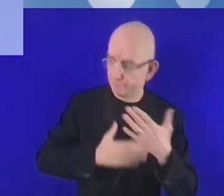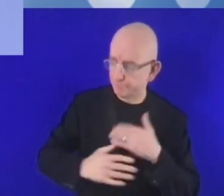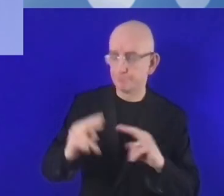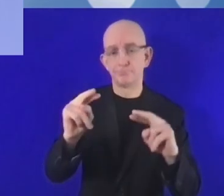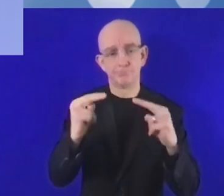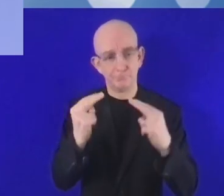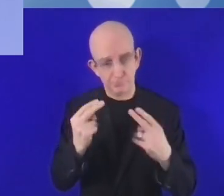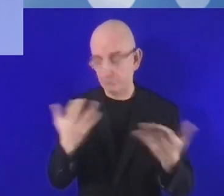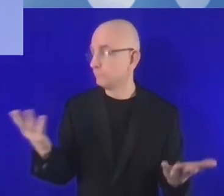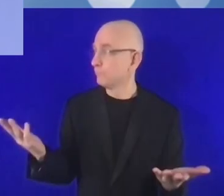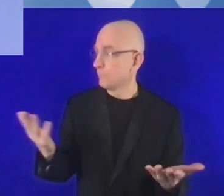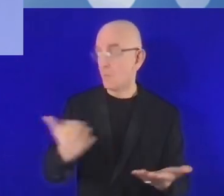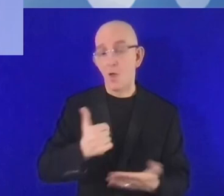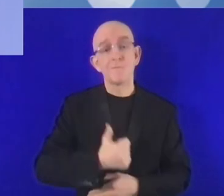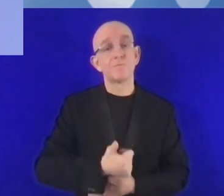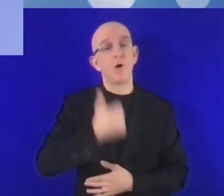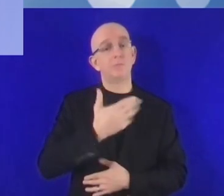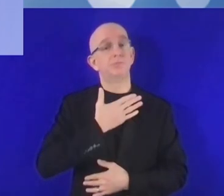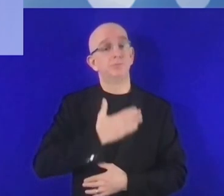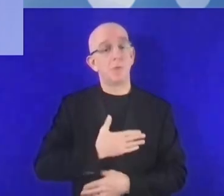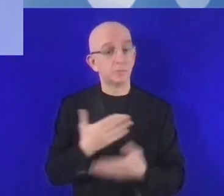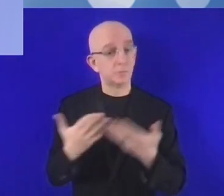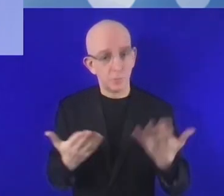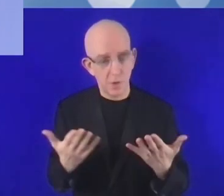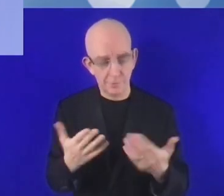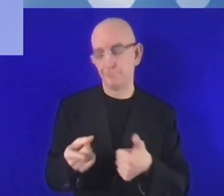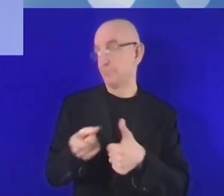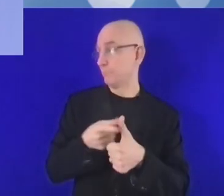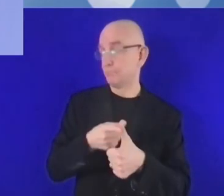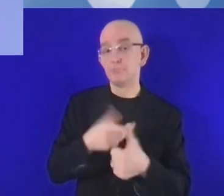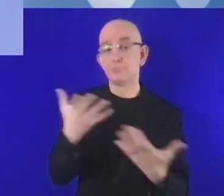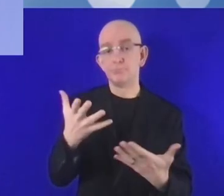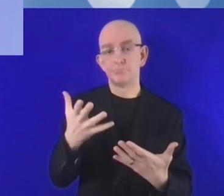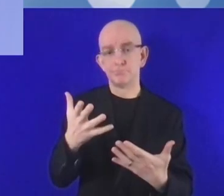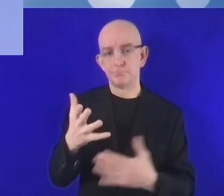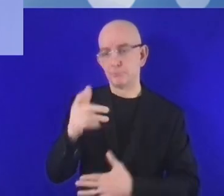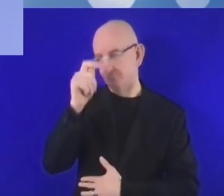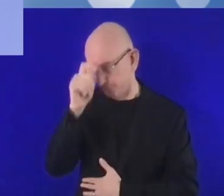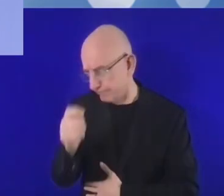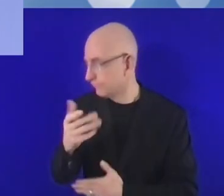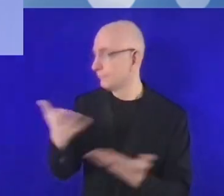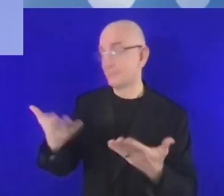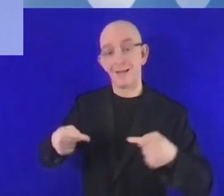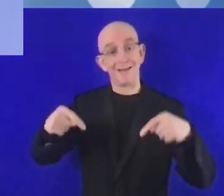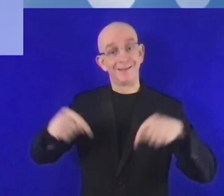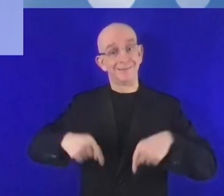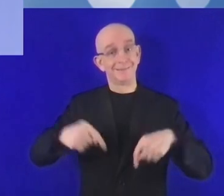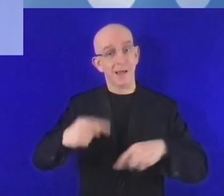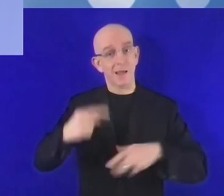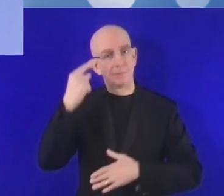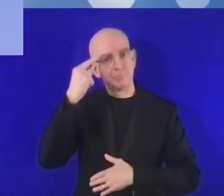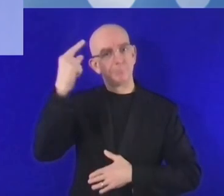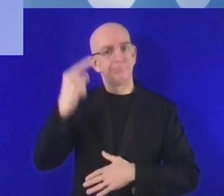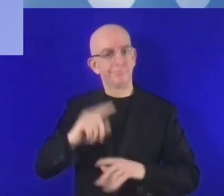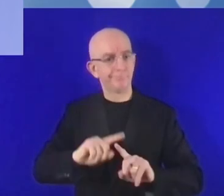قبل كل شيء يجب علينا أن ما نراه